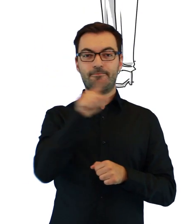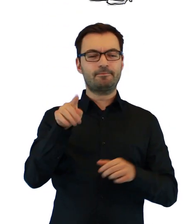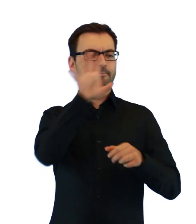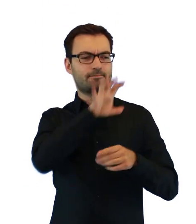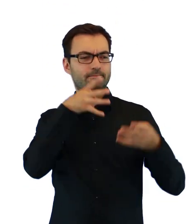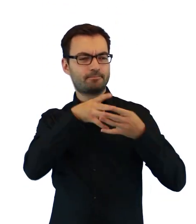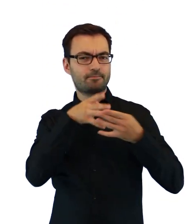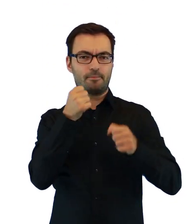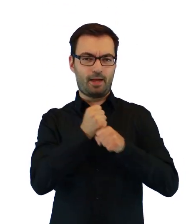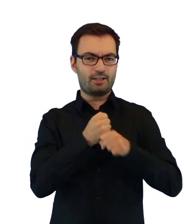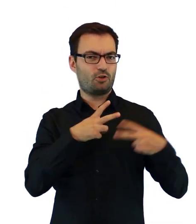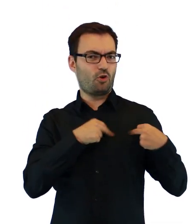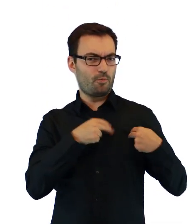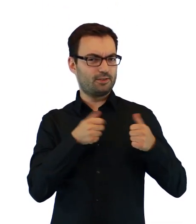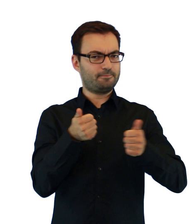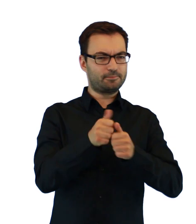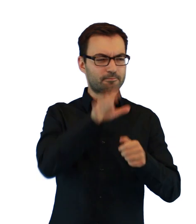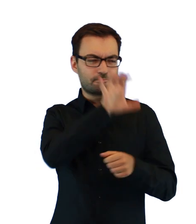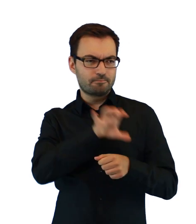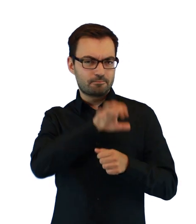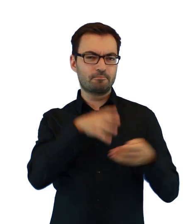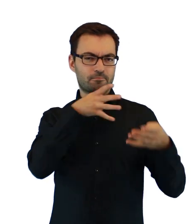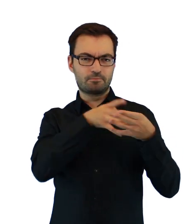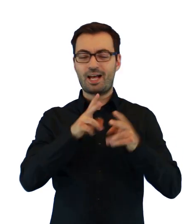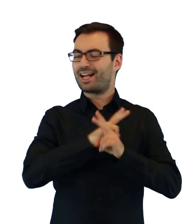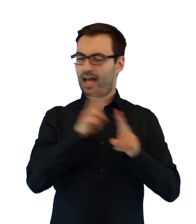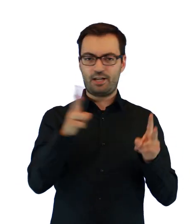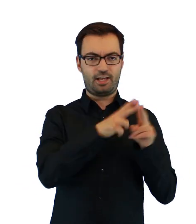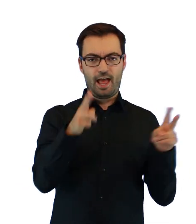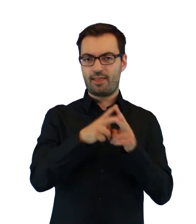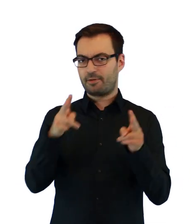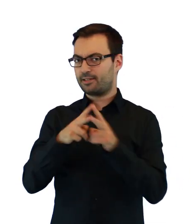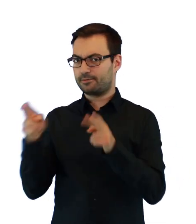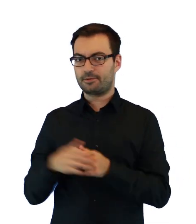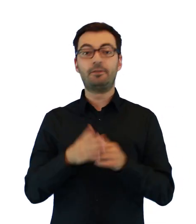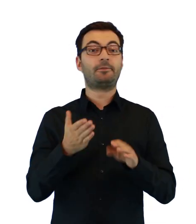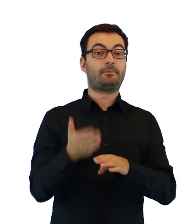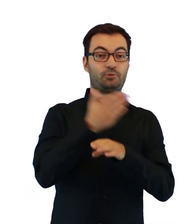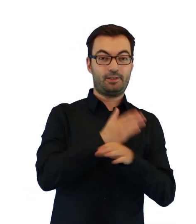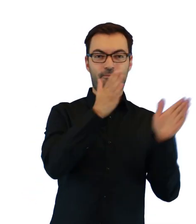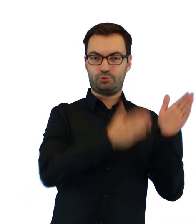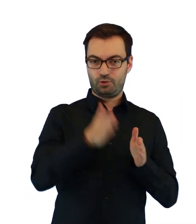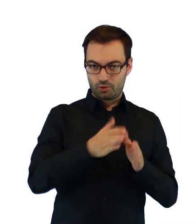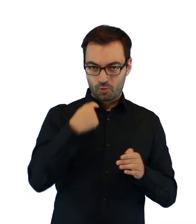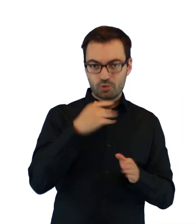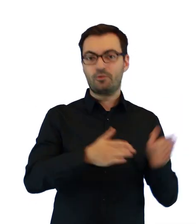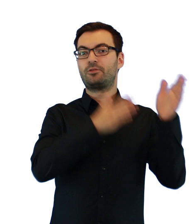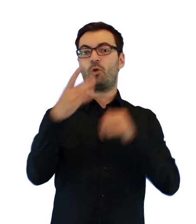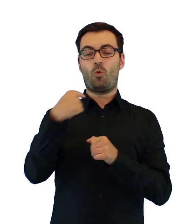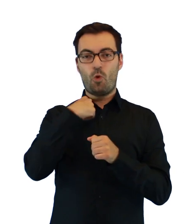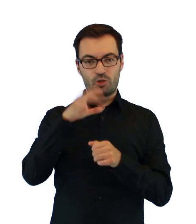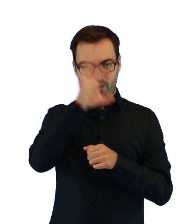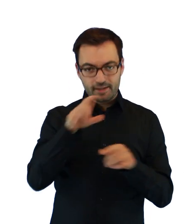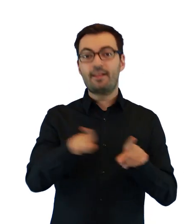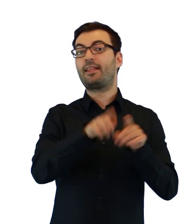Obserwują oni pracę Komisji Wyborczych, do których zostali wyznaczeni na każdym etapie wyborów, zarówno przygotowania głosowania,